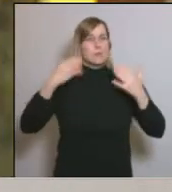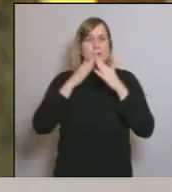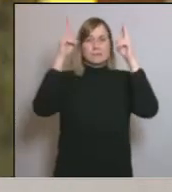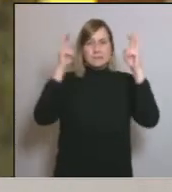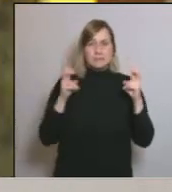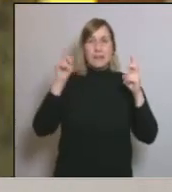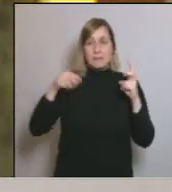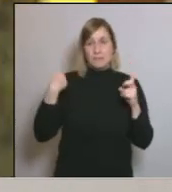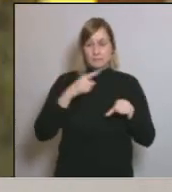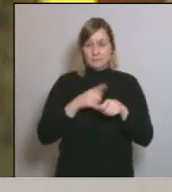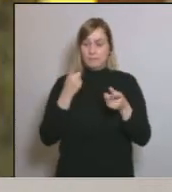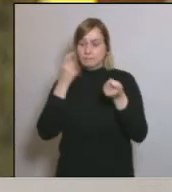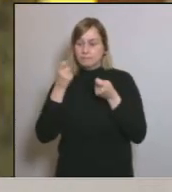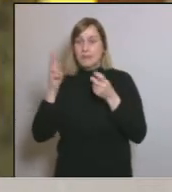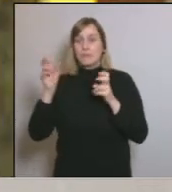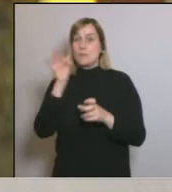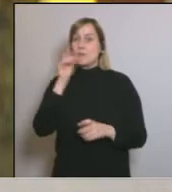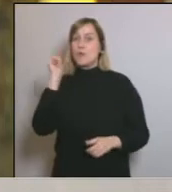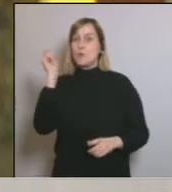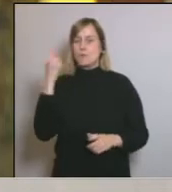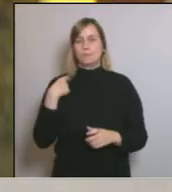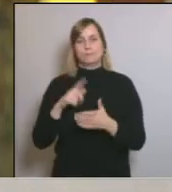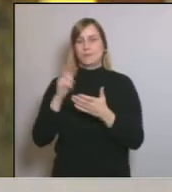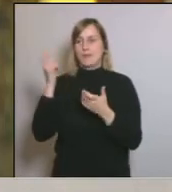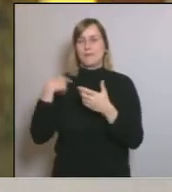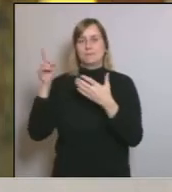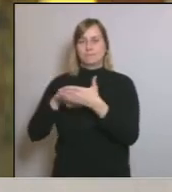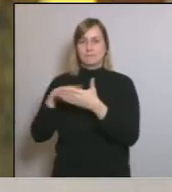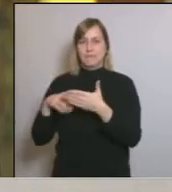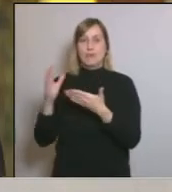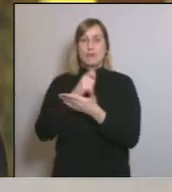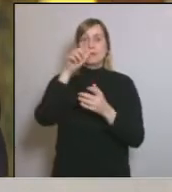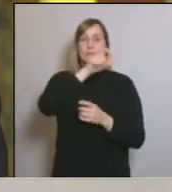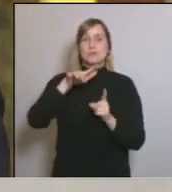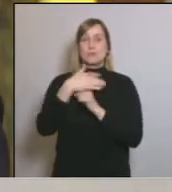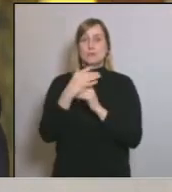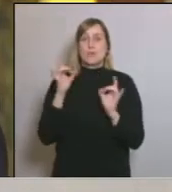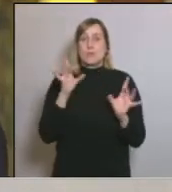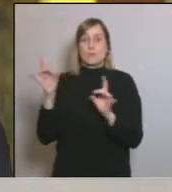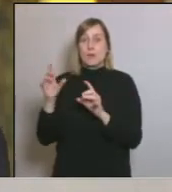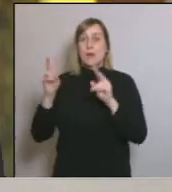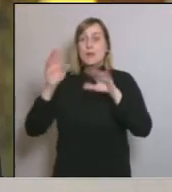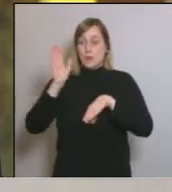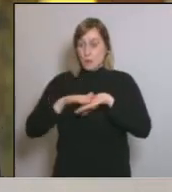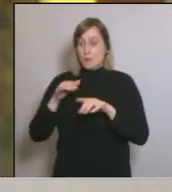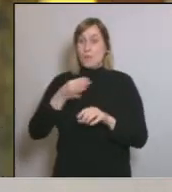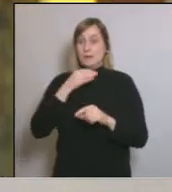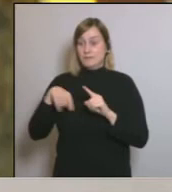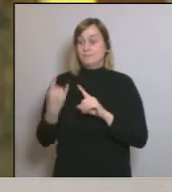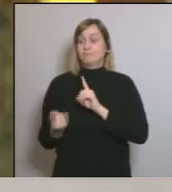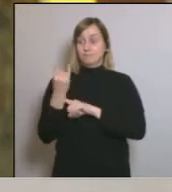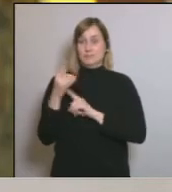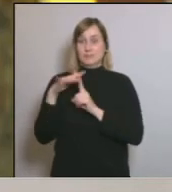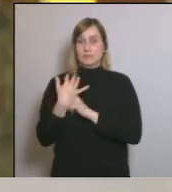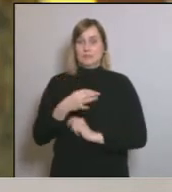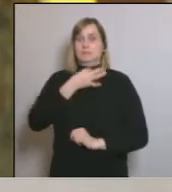cal regular la suspensió de lloguers també de totes les persones vulnerables i dels nous vulnerables que arribaran amb